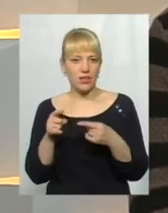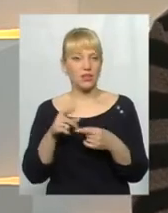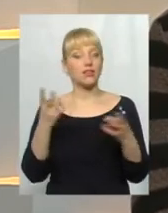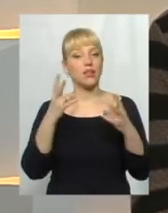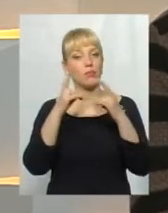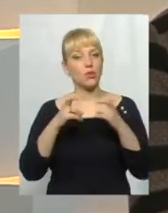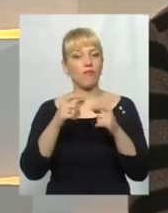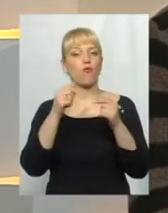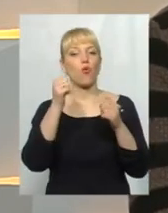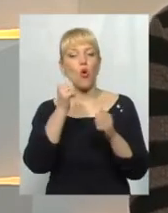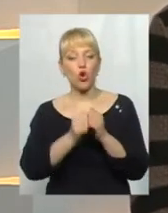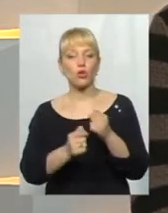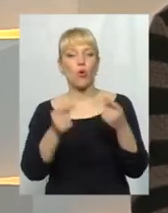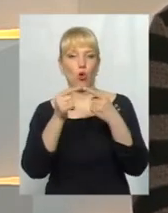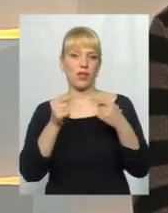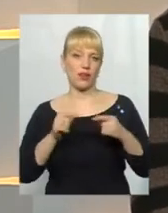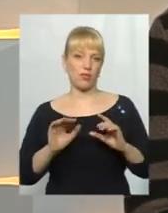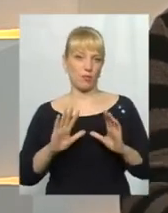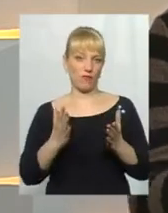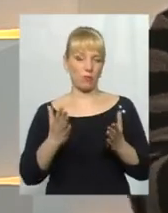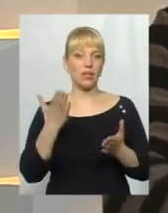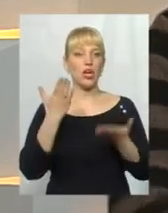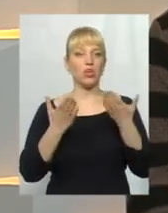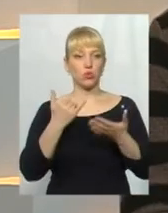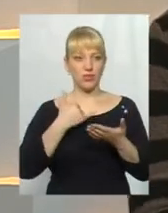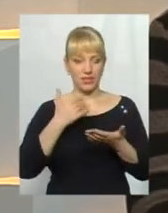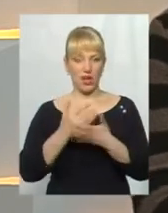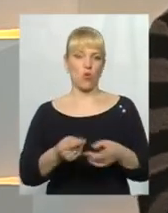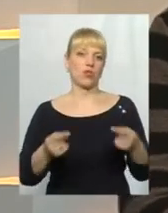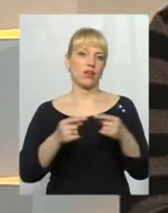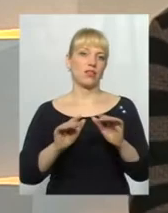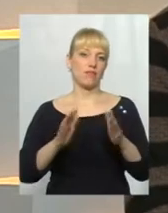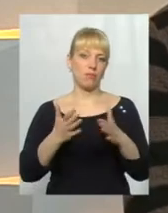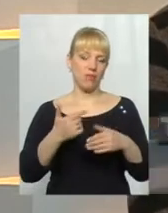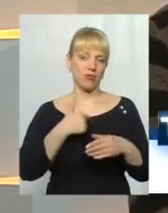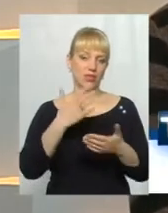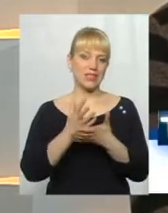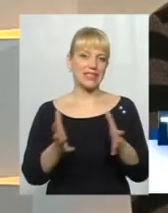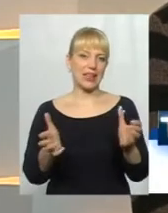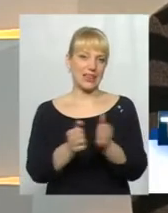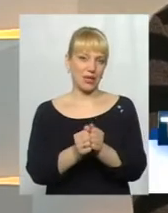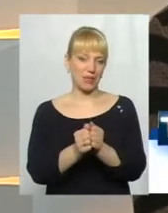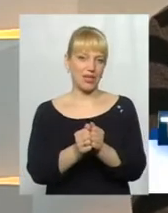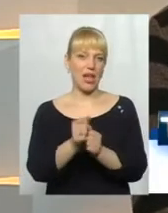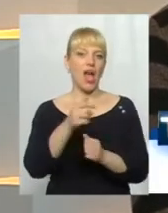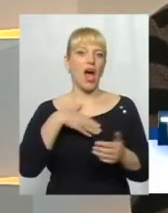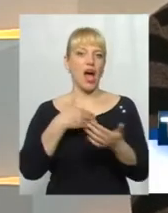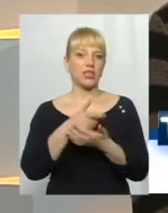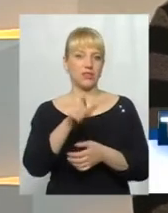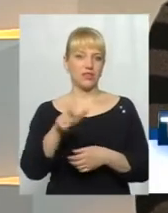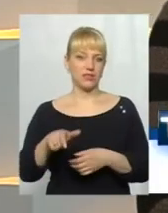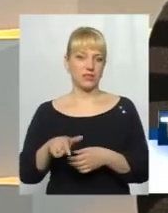кожному конкретному випадку. Абсолютно конкретному. Тобто зараз в нас є конкретний випадок, затримані активісти. Як вони, ну там